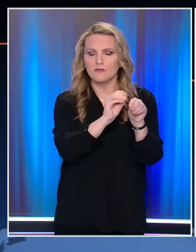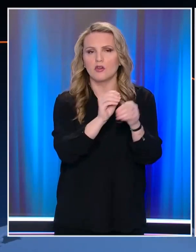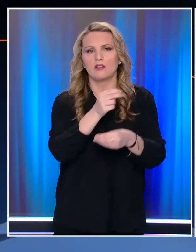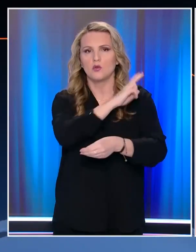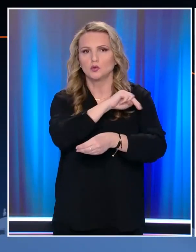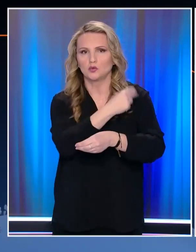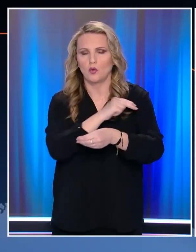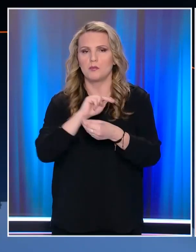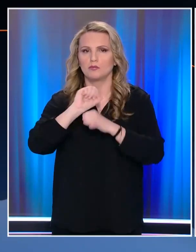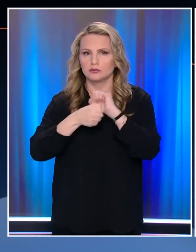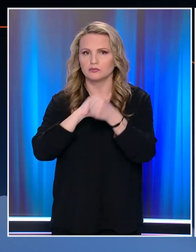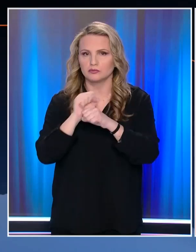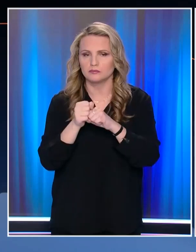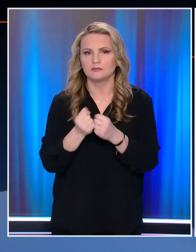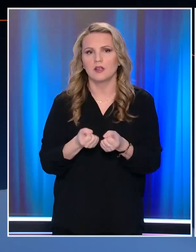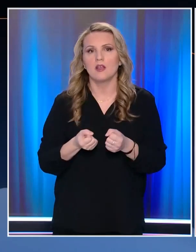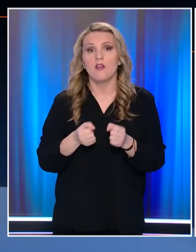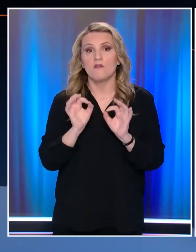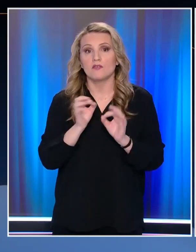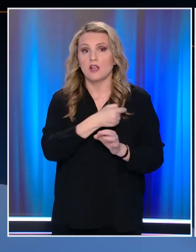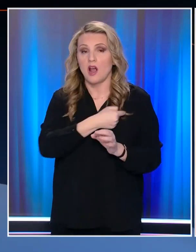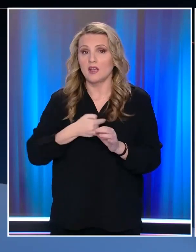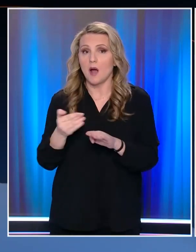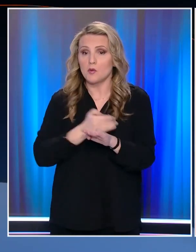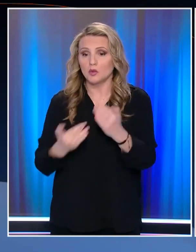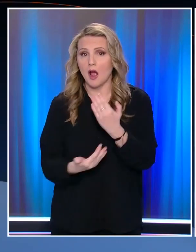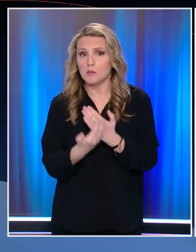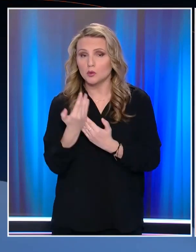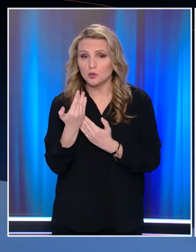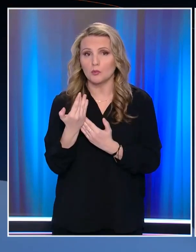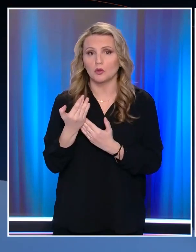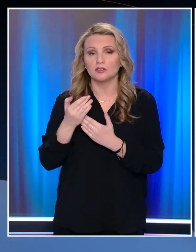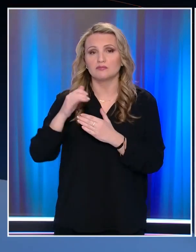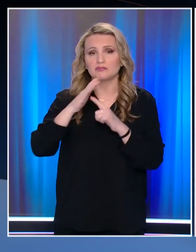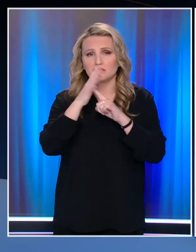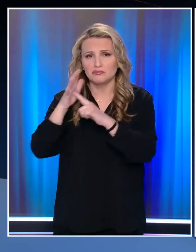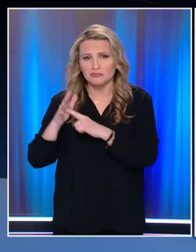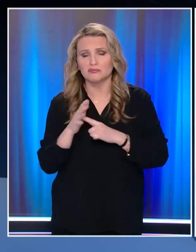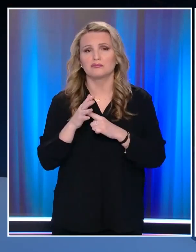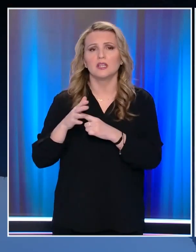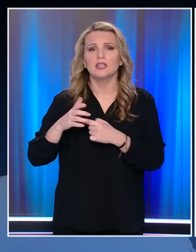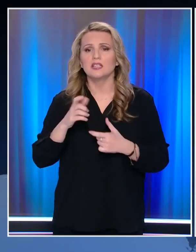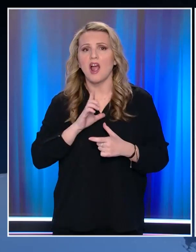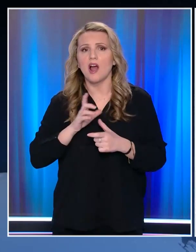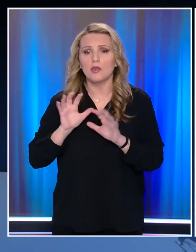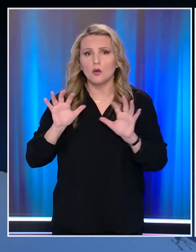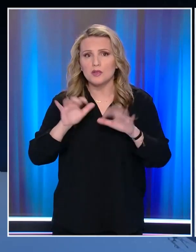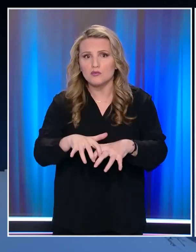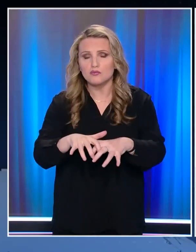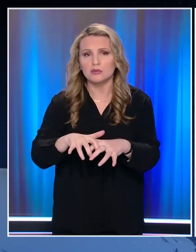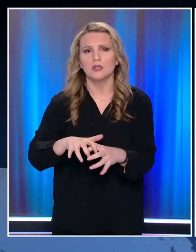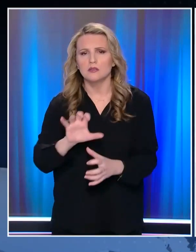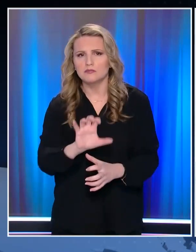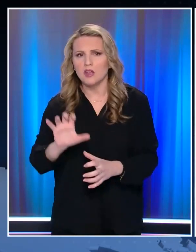νοσοκομείο ενώ πολύ μεγάλη ήταν και η κινητοποίηση των αρχών από νωρίς στο πρωί με ένα αέρια μέσα αλλά και με πήγες δυνάμεις προκειμένου να